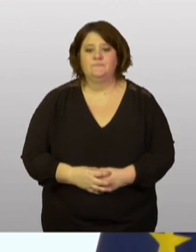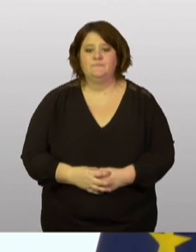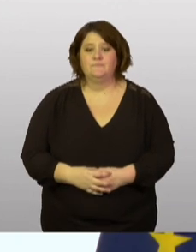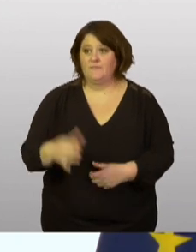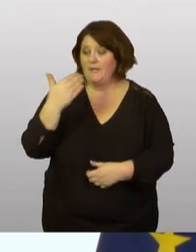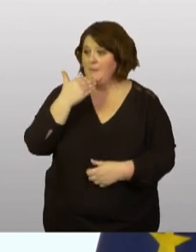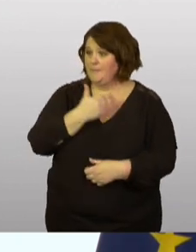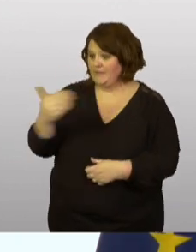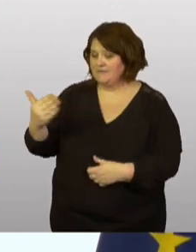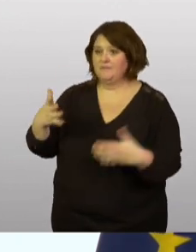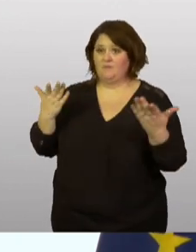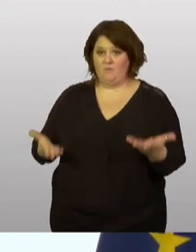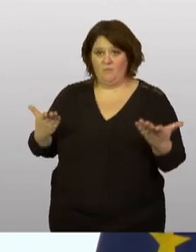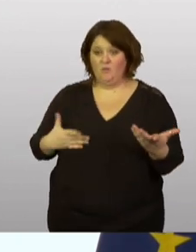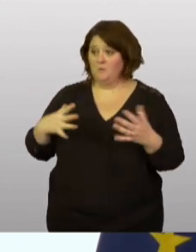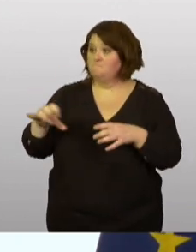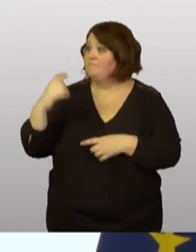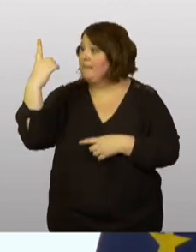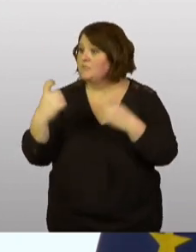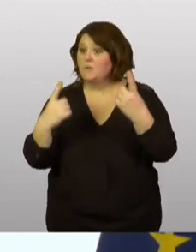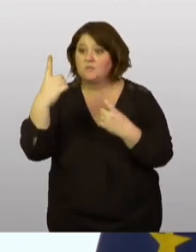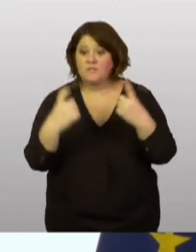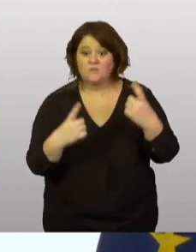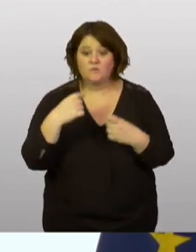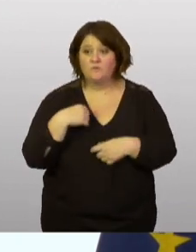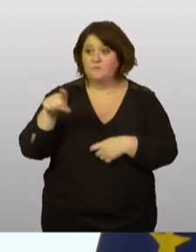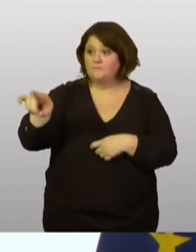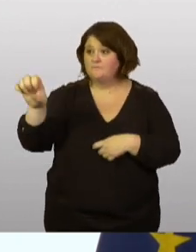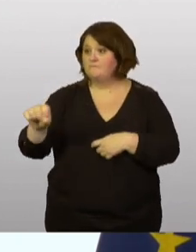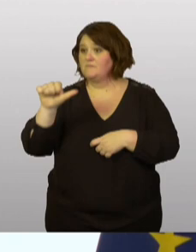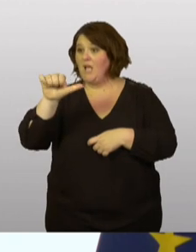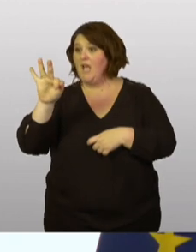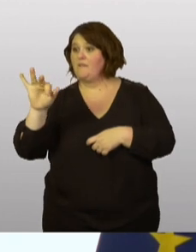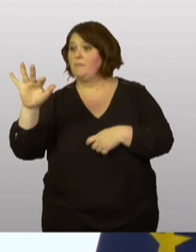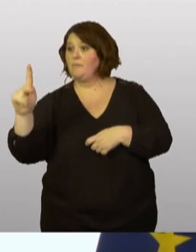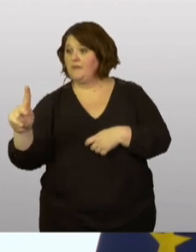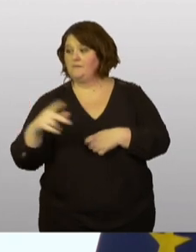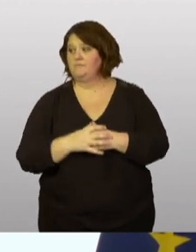Merci. Nous allons maintenant prendre des questions. Je vois une question de l'AFP, Delphine Tuitou.